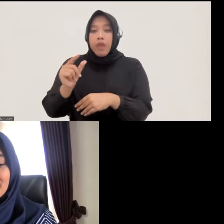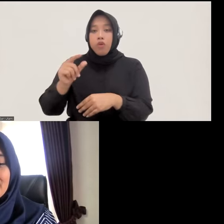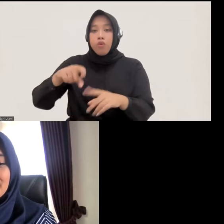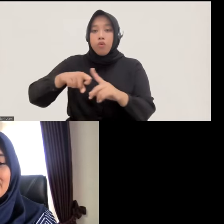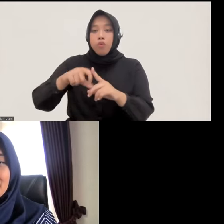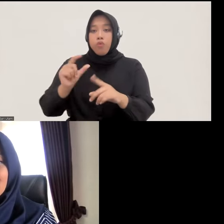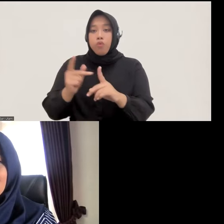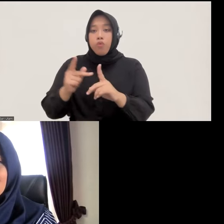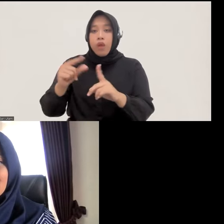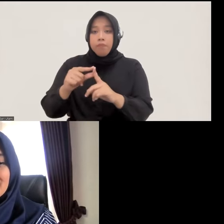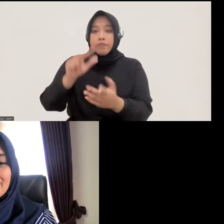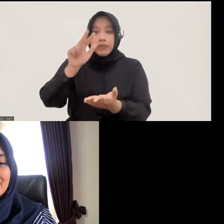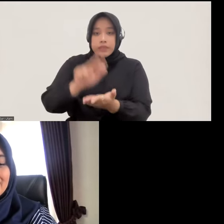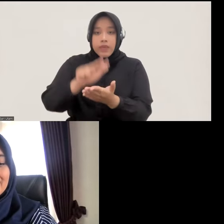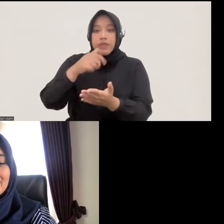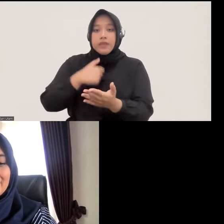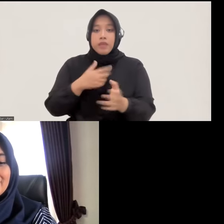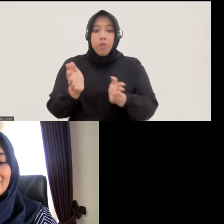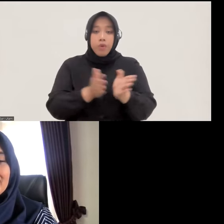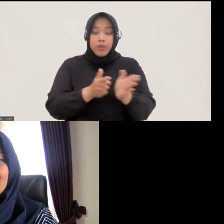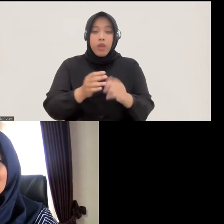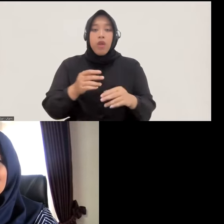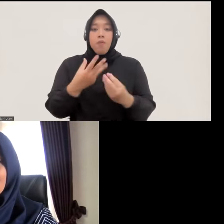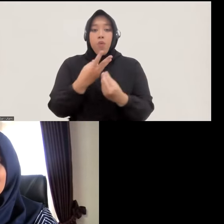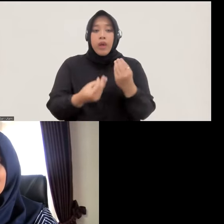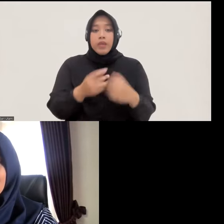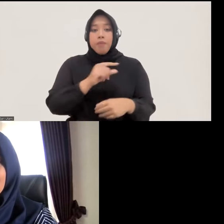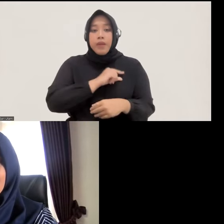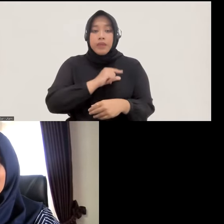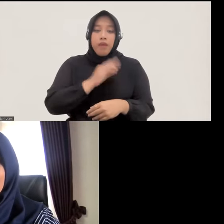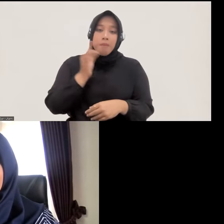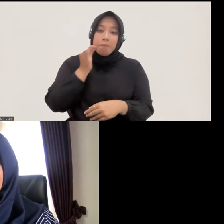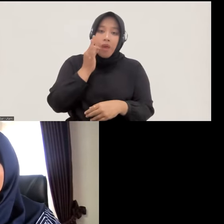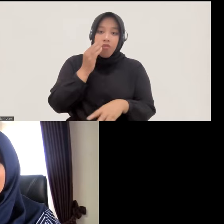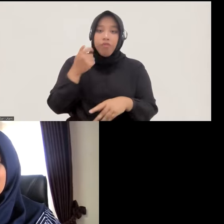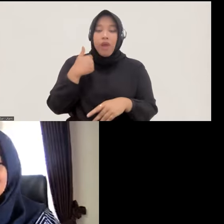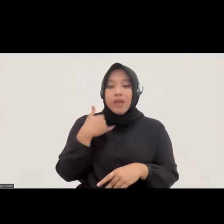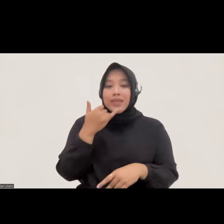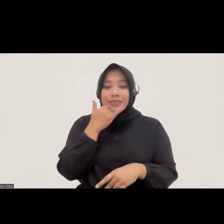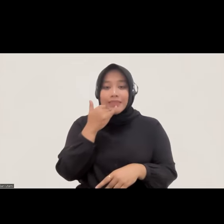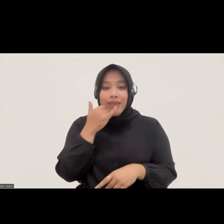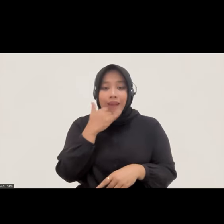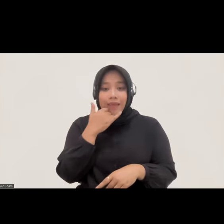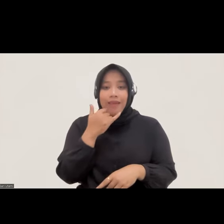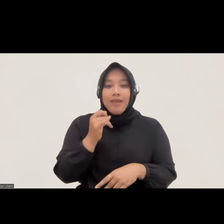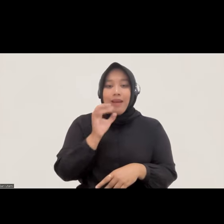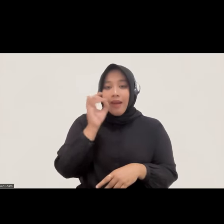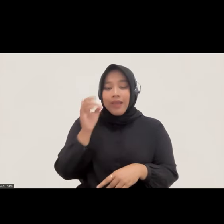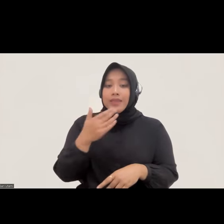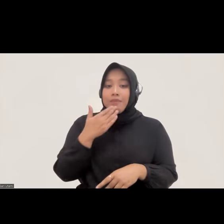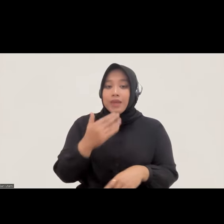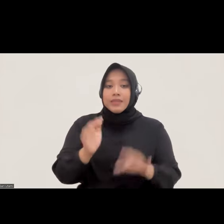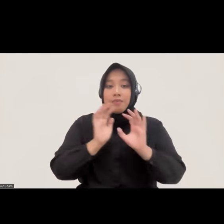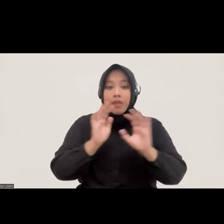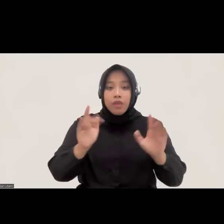saya selaku moderator mewakili panitia penyelenggara mohon maaf atas kesalahan kata dan terima kasih banyak